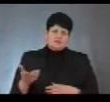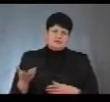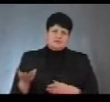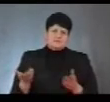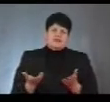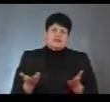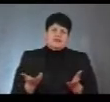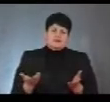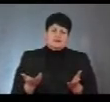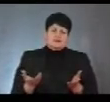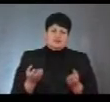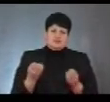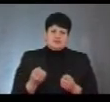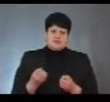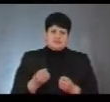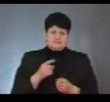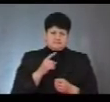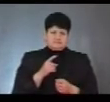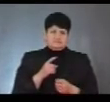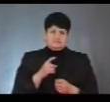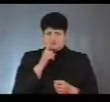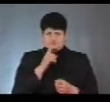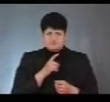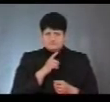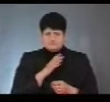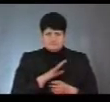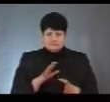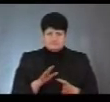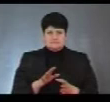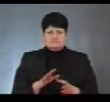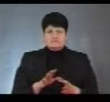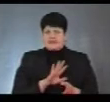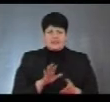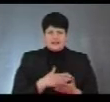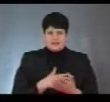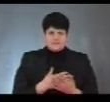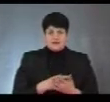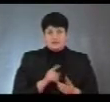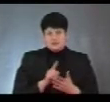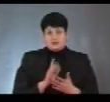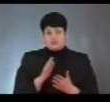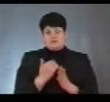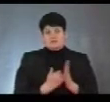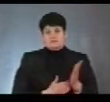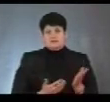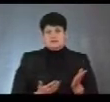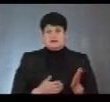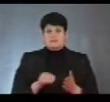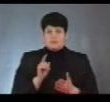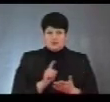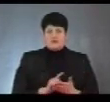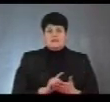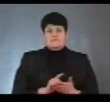люди, які ще не дозріли до державотворення, але вони мають бути в списках. Тобто, насправді,